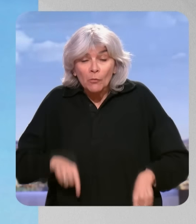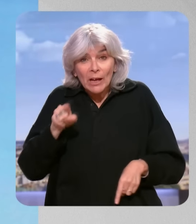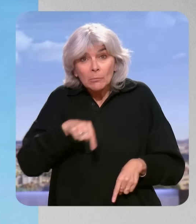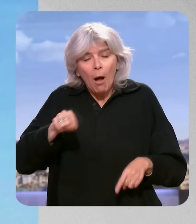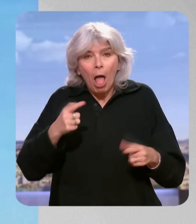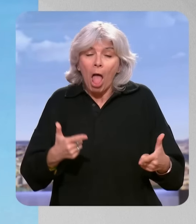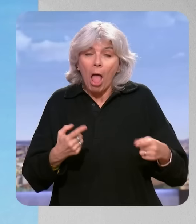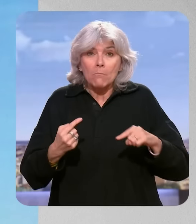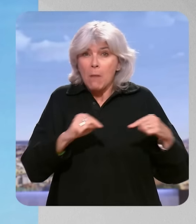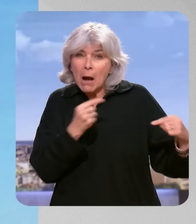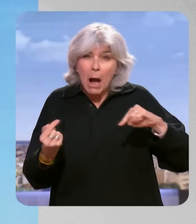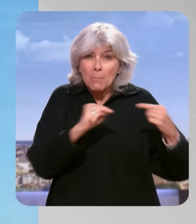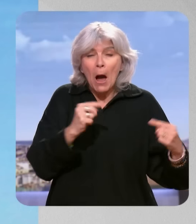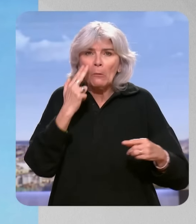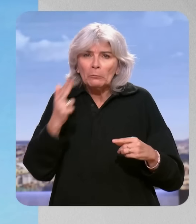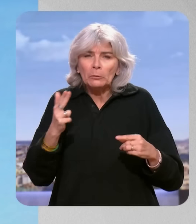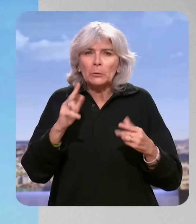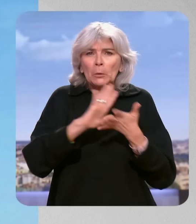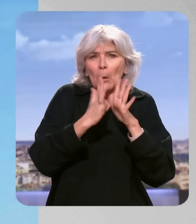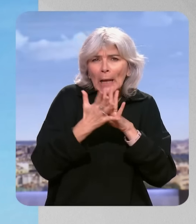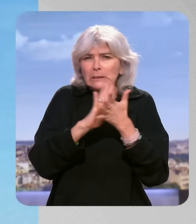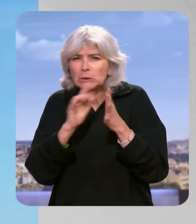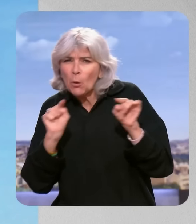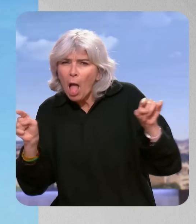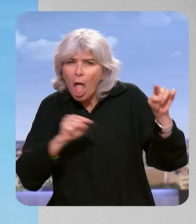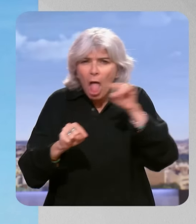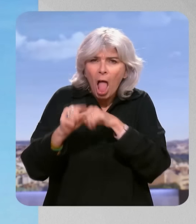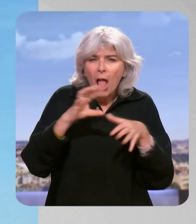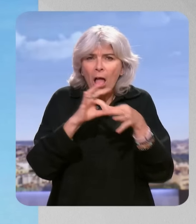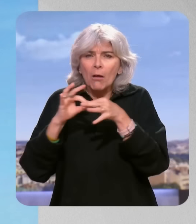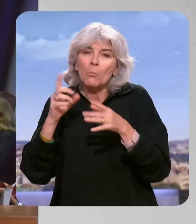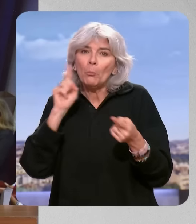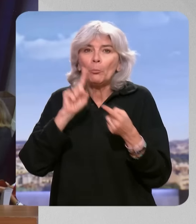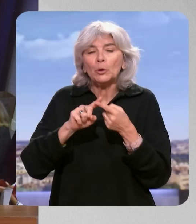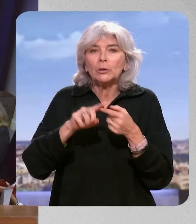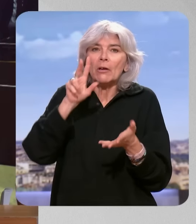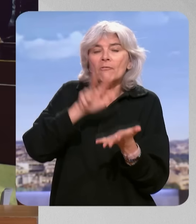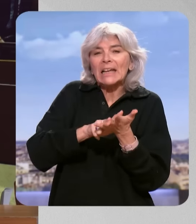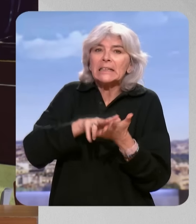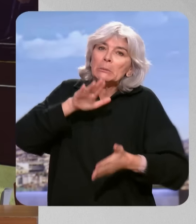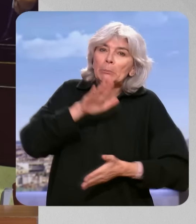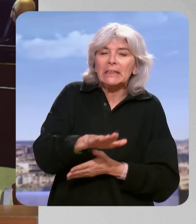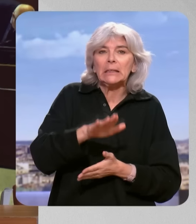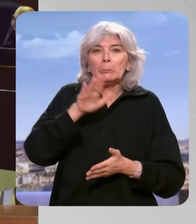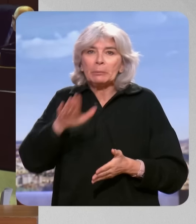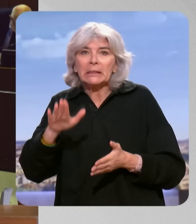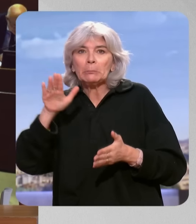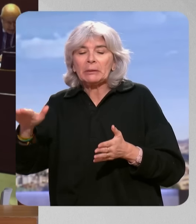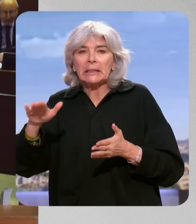sont divisés. Et on a vu des coalitions dans tous les sens pour faire adopter tel ou tel